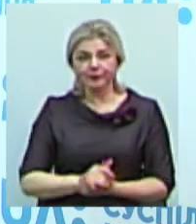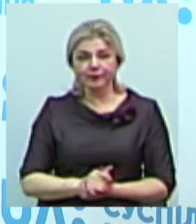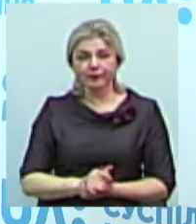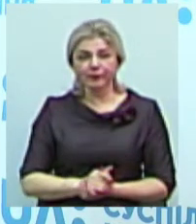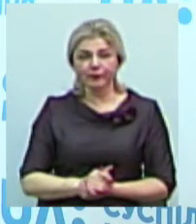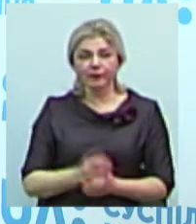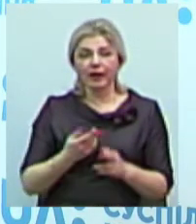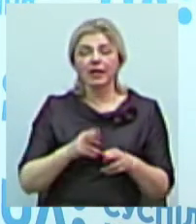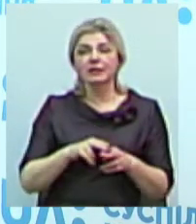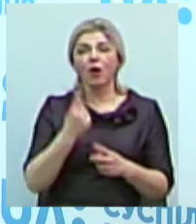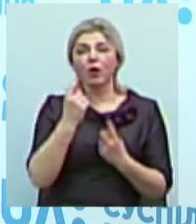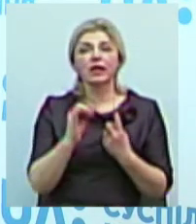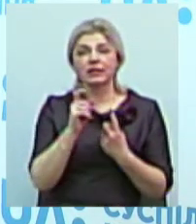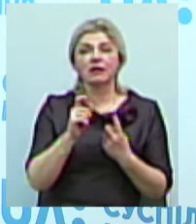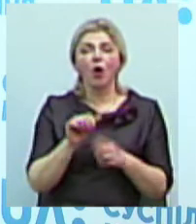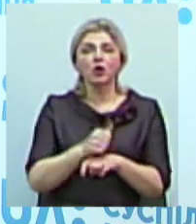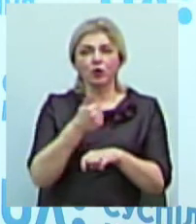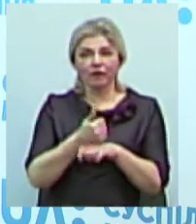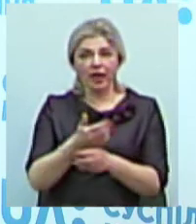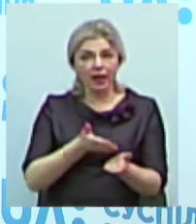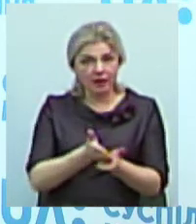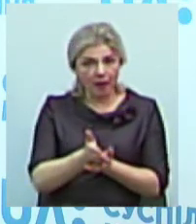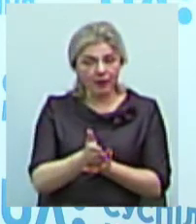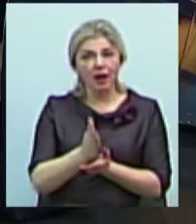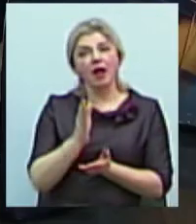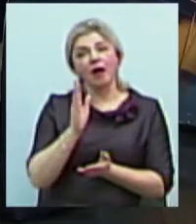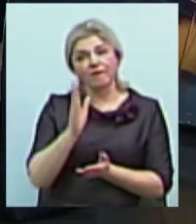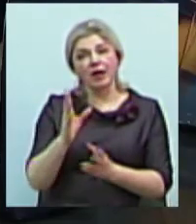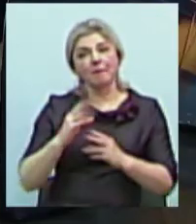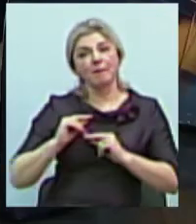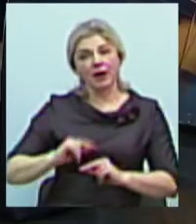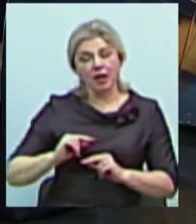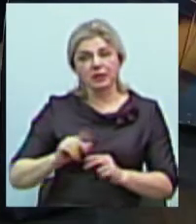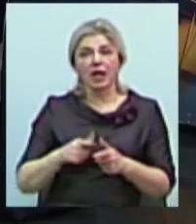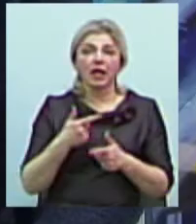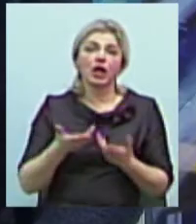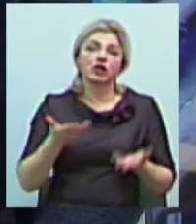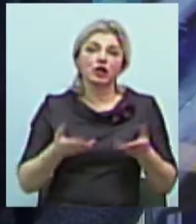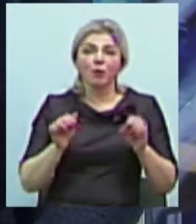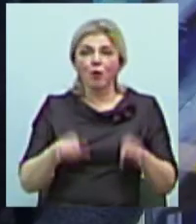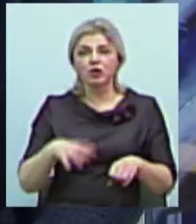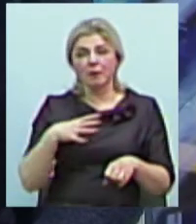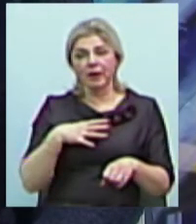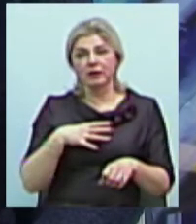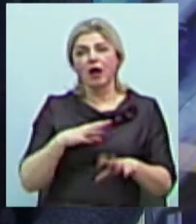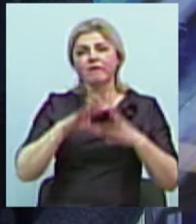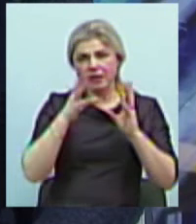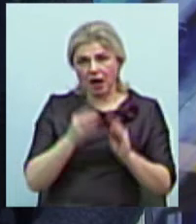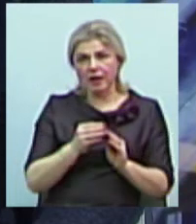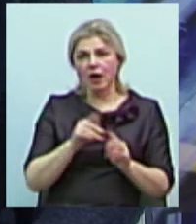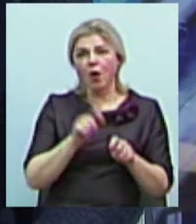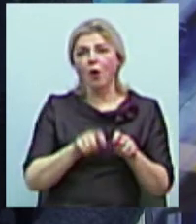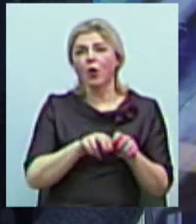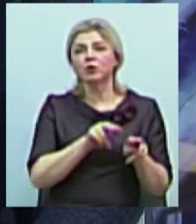Це один з основних напрямків, як Ви вважаєте, у співпраці? І який тут може бути, чи може бути взагалі контроль? Адже тут,